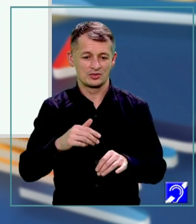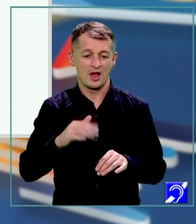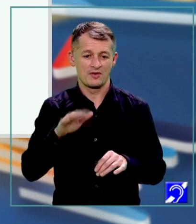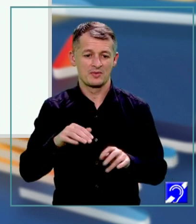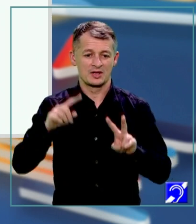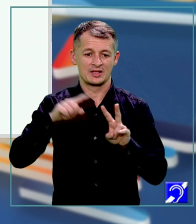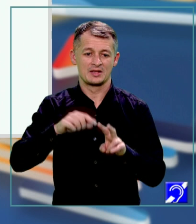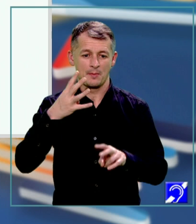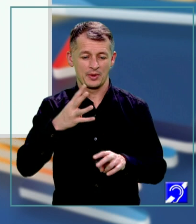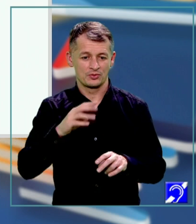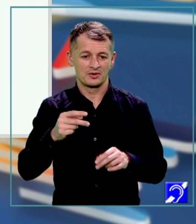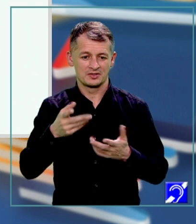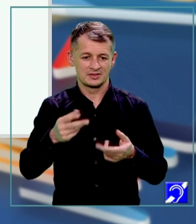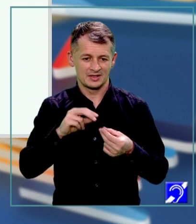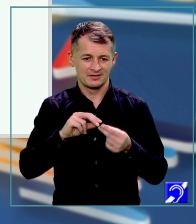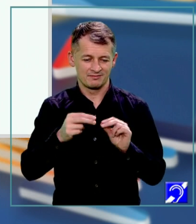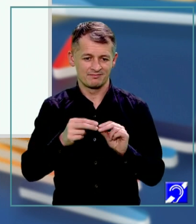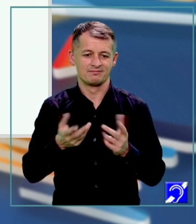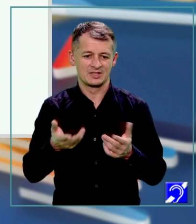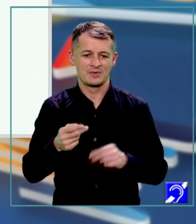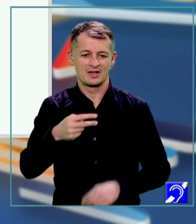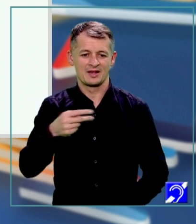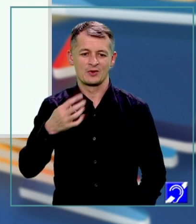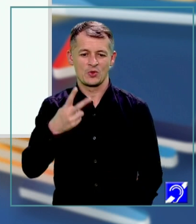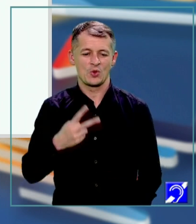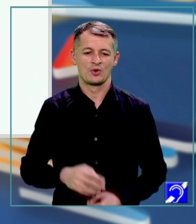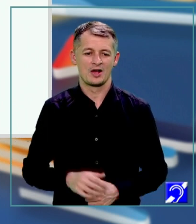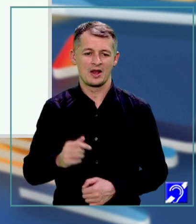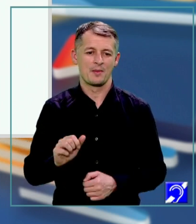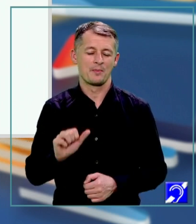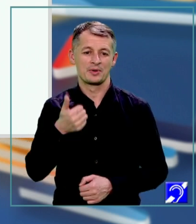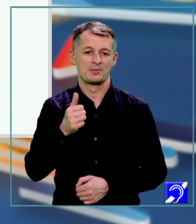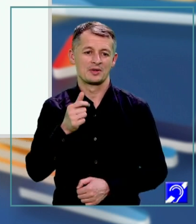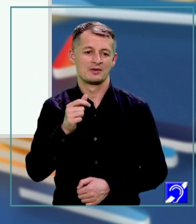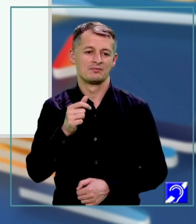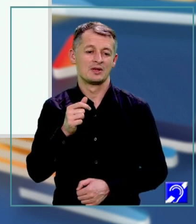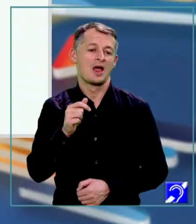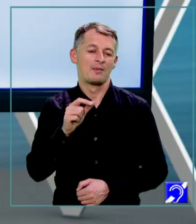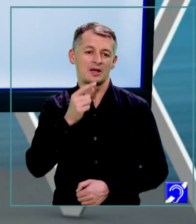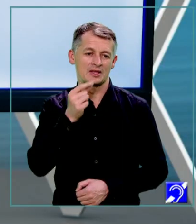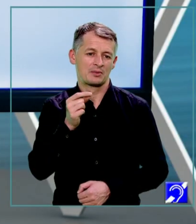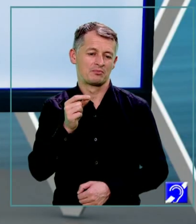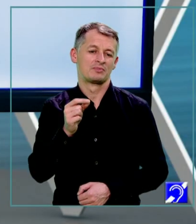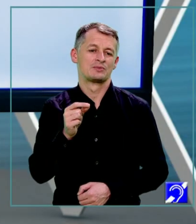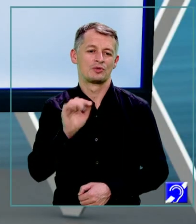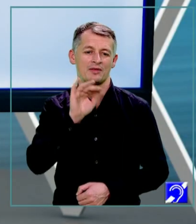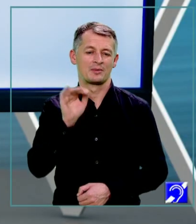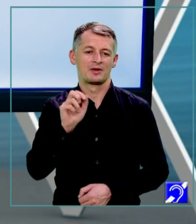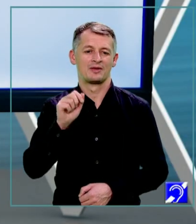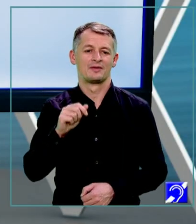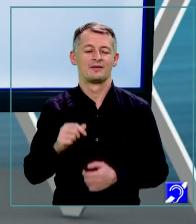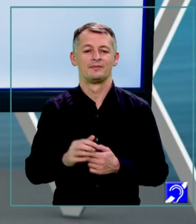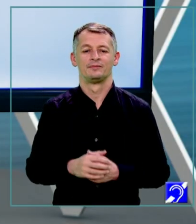care este 2. Deci am răspuns la prima întrebare. Produsul numerelor ne-a dat 2. La următoare avem de calculat